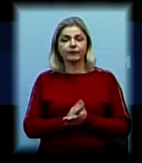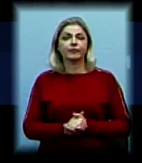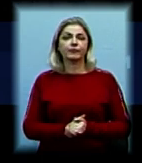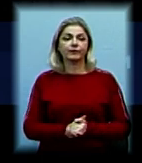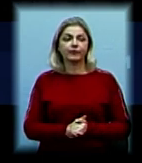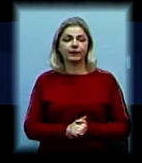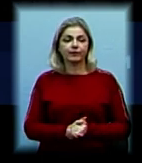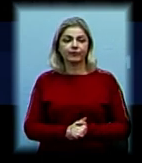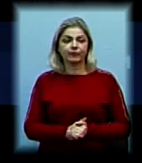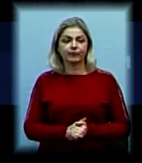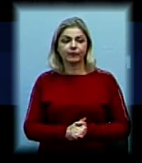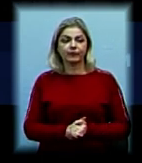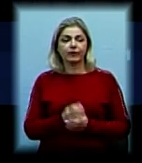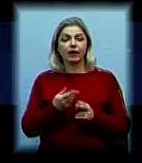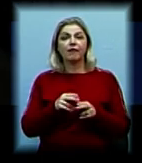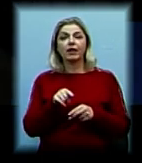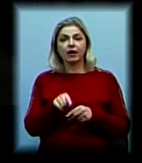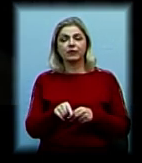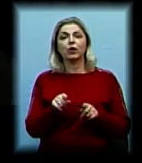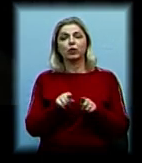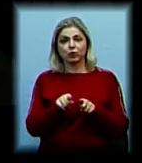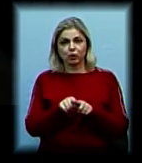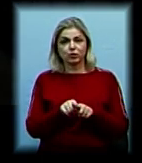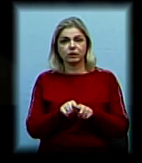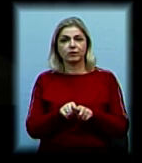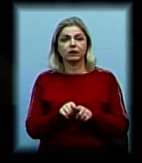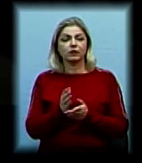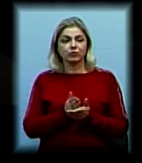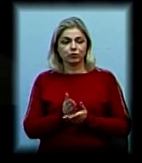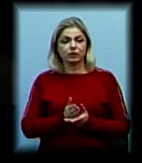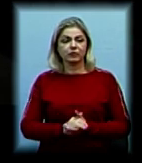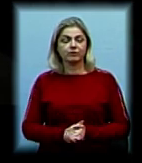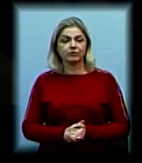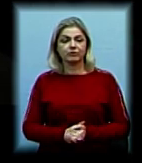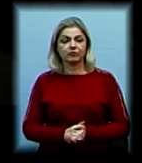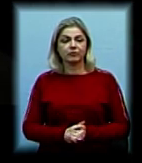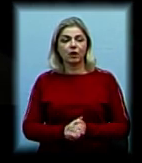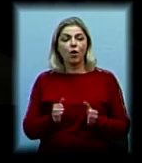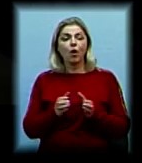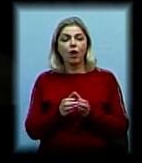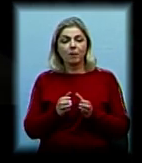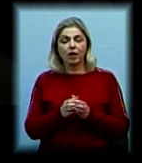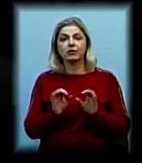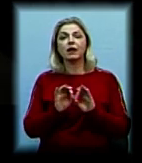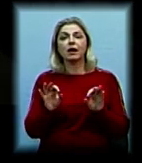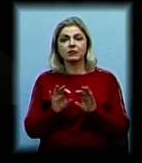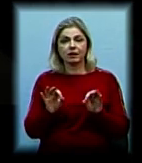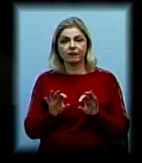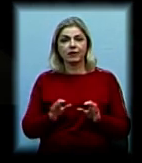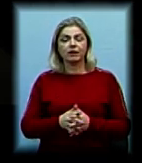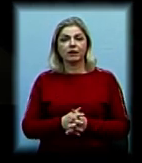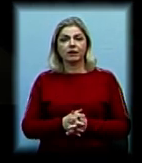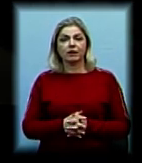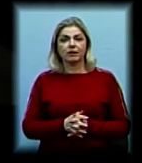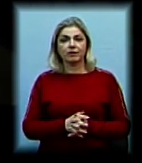діяльності. І цей раз не обминуло, бо як ви вже чули на шикуванні, що командир сказав, що звідмінно від